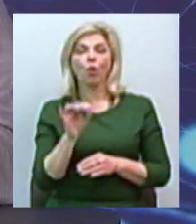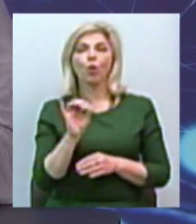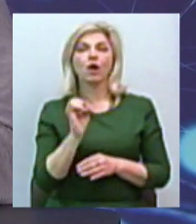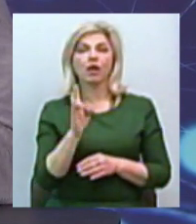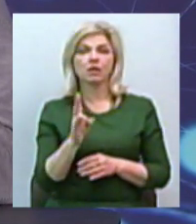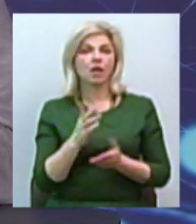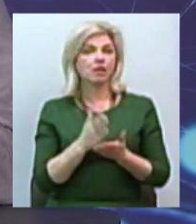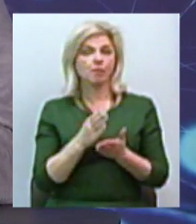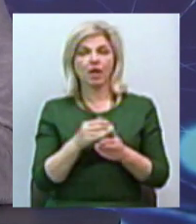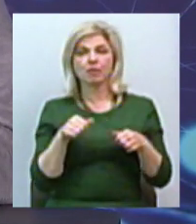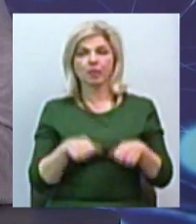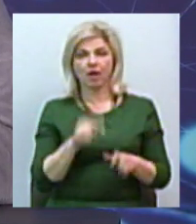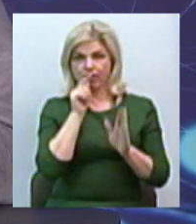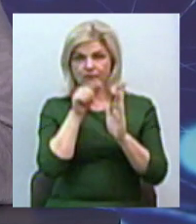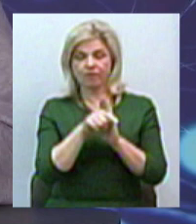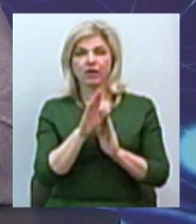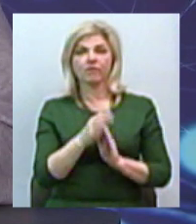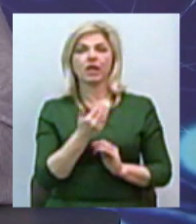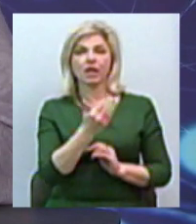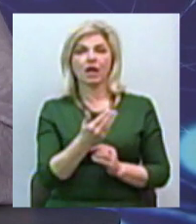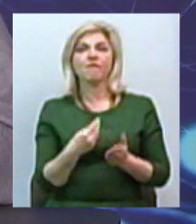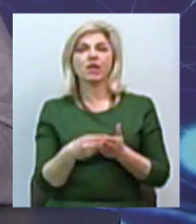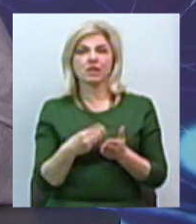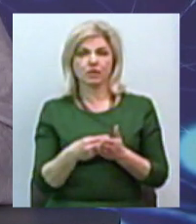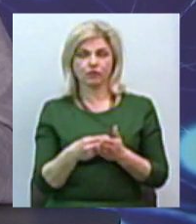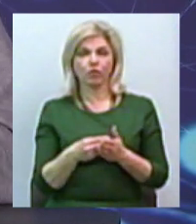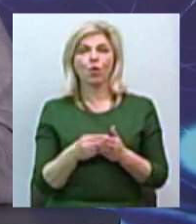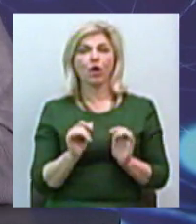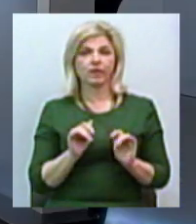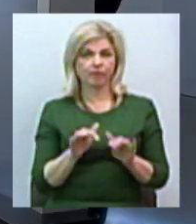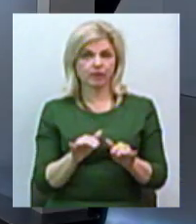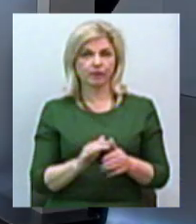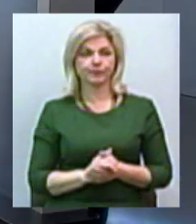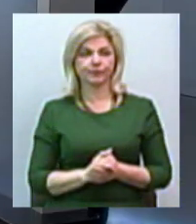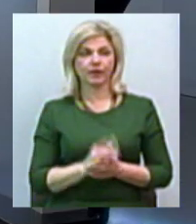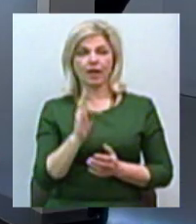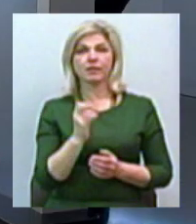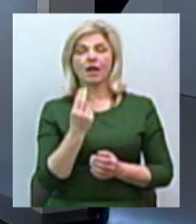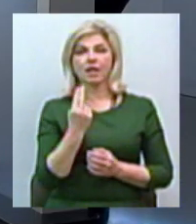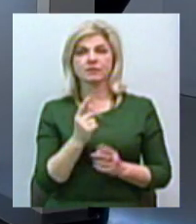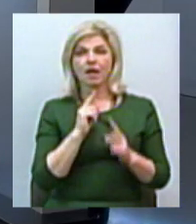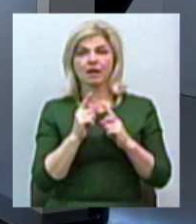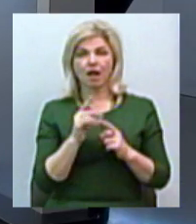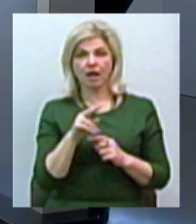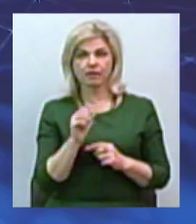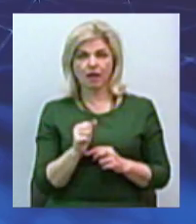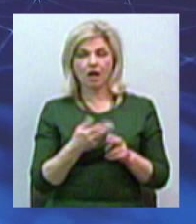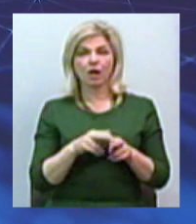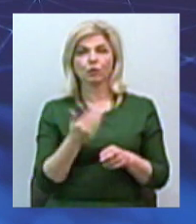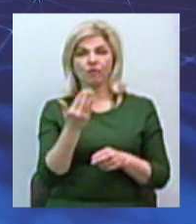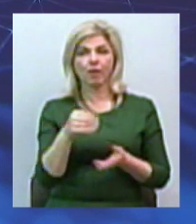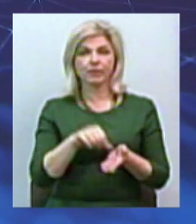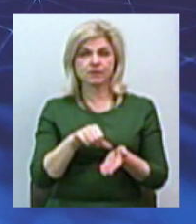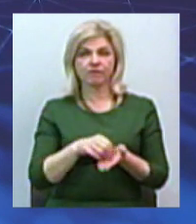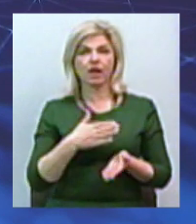втручатися в фінансову чи редакційну політику медіакомпанії. Тобто, Нацрада, яку якраз ви представляєте в нашій області,